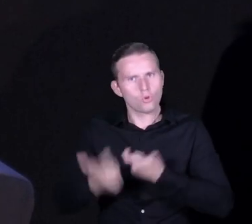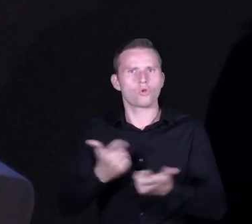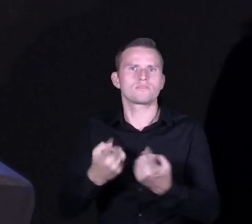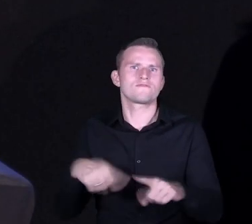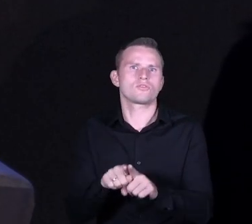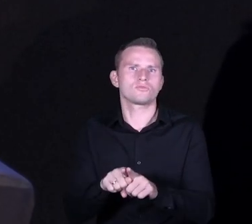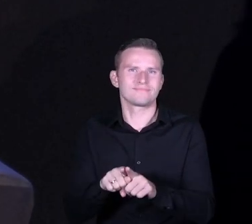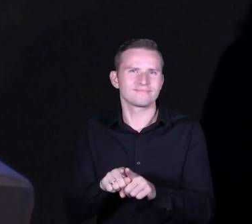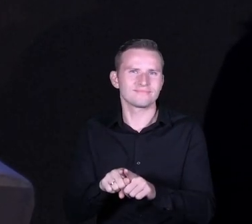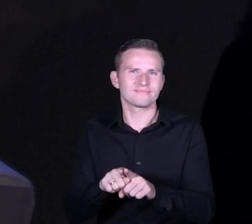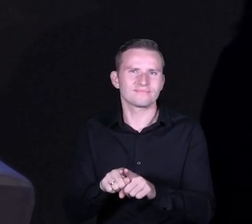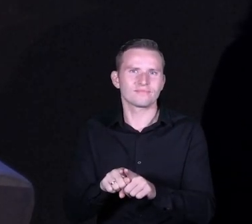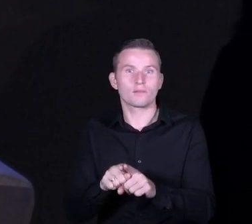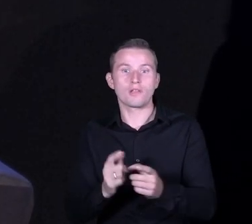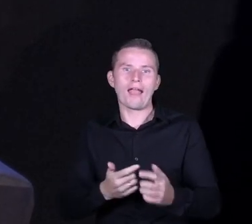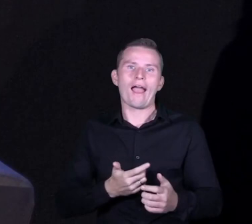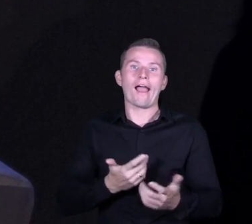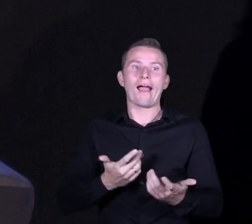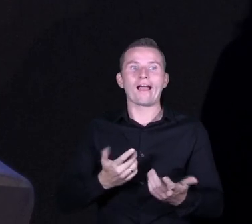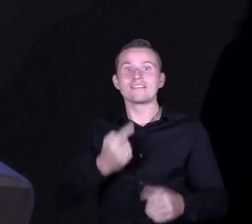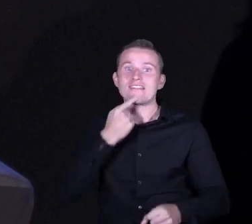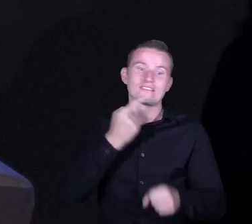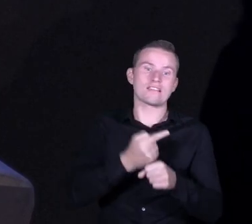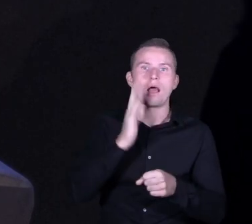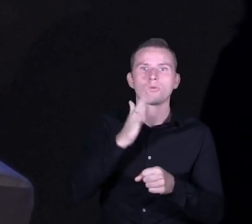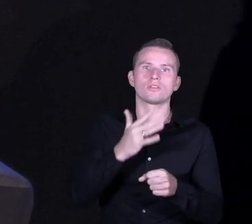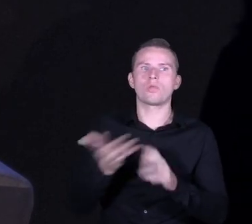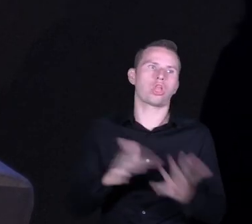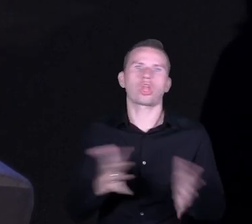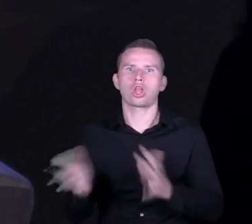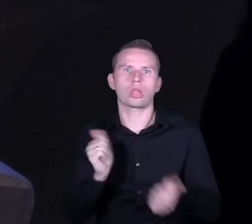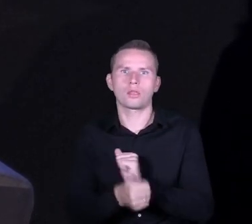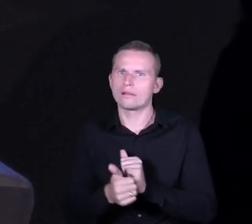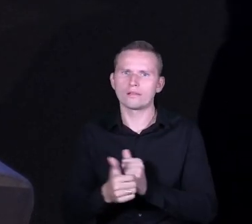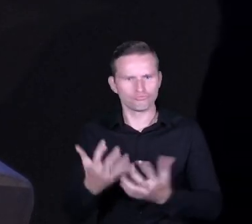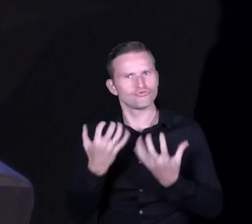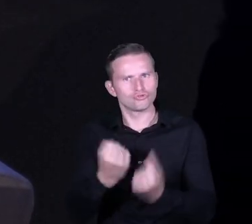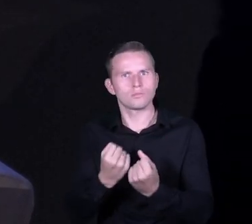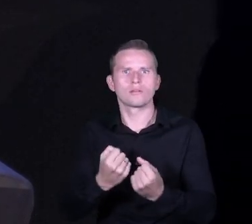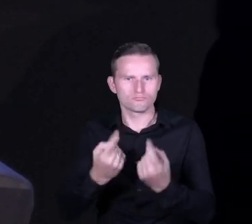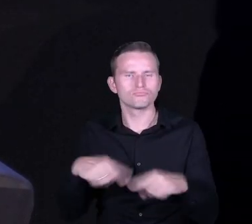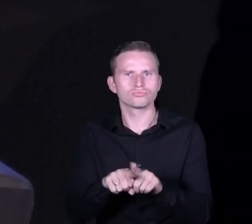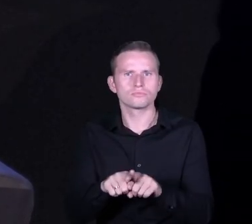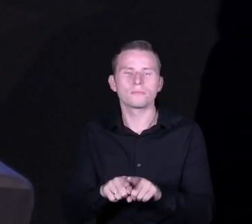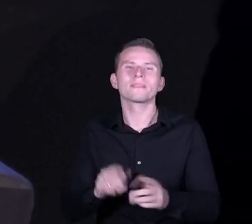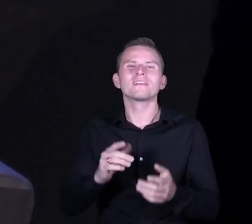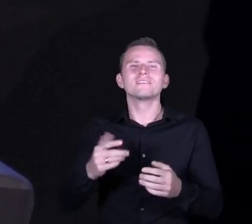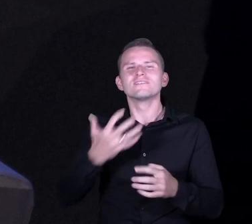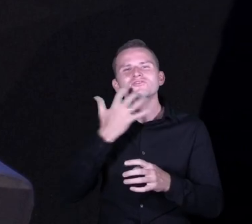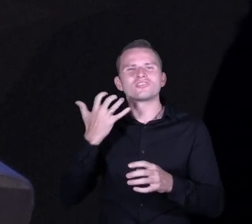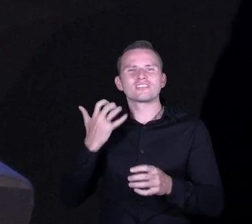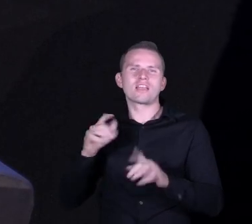jednak nieufność, tak? Zaraz zobaczymy, teraz mówi, a potem się odmieni, szczególnie jeżeli nauczyciele mają doświadczenie innego przywództwa wcześniej,